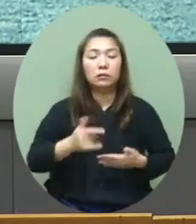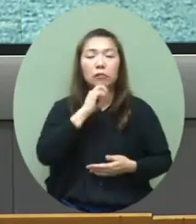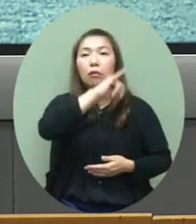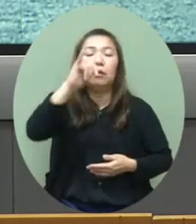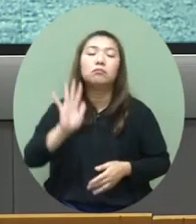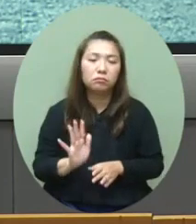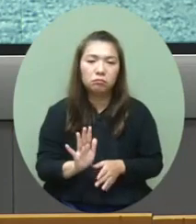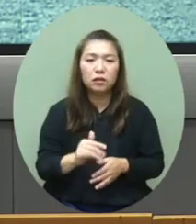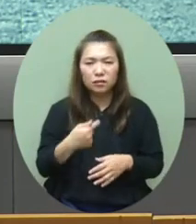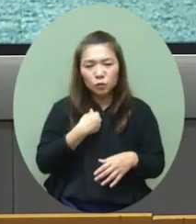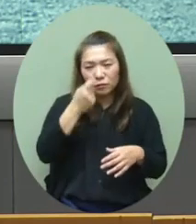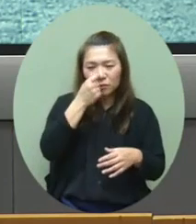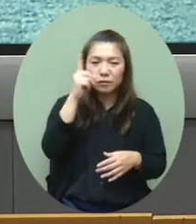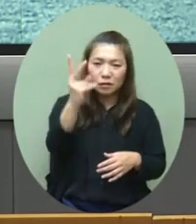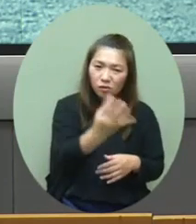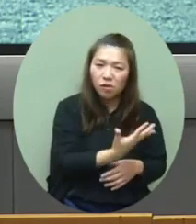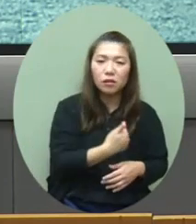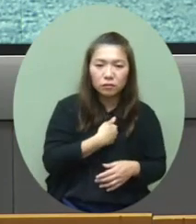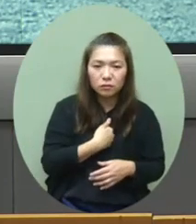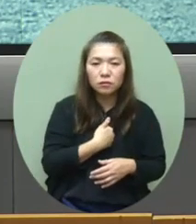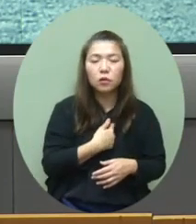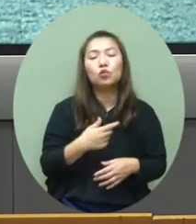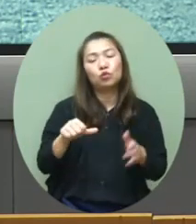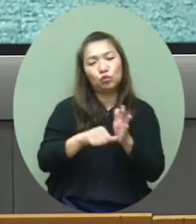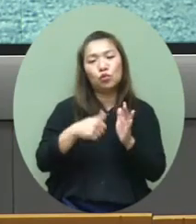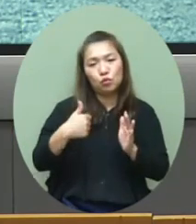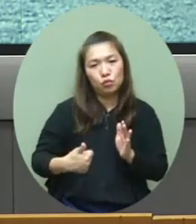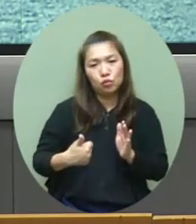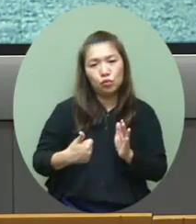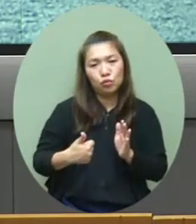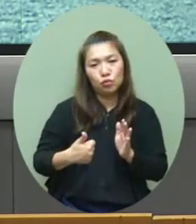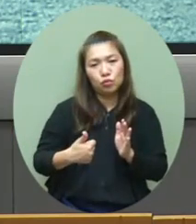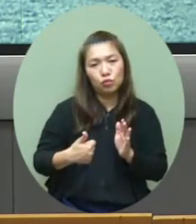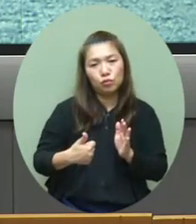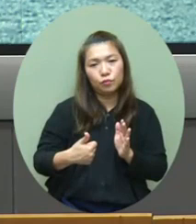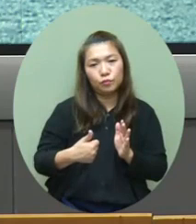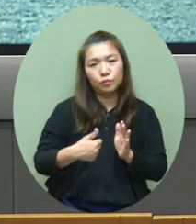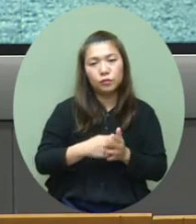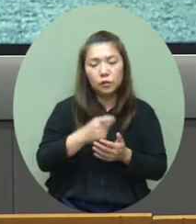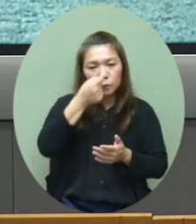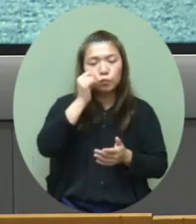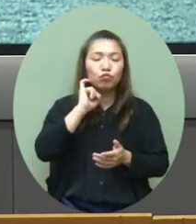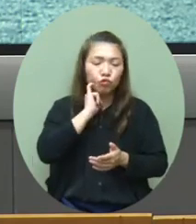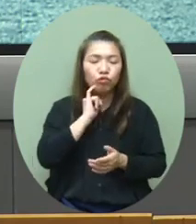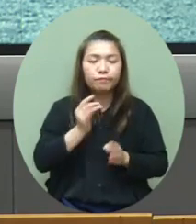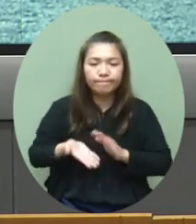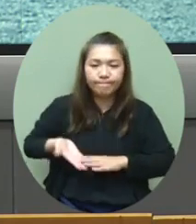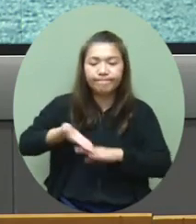可能有時候也要做多幾次還有最好就是做一個核酸檢測